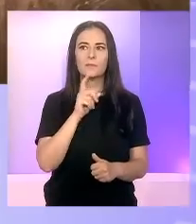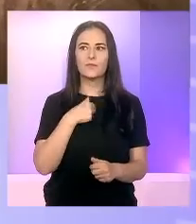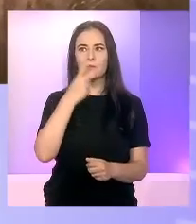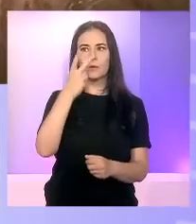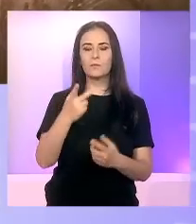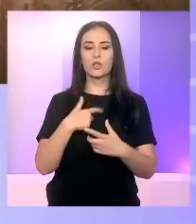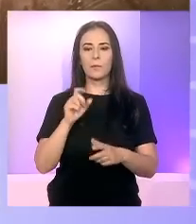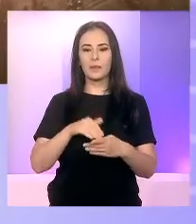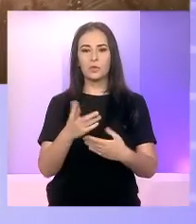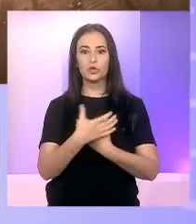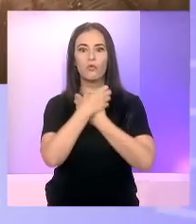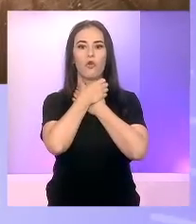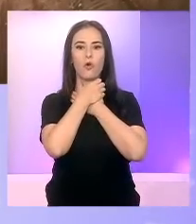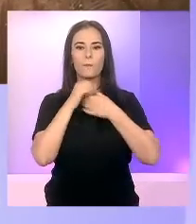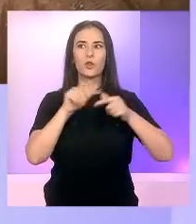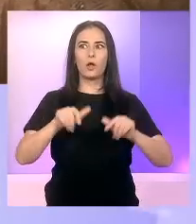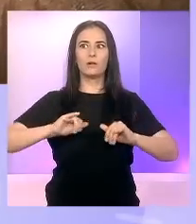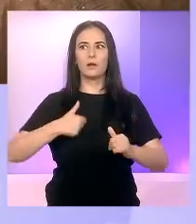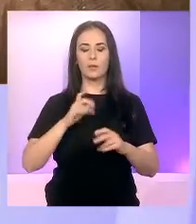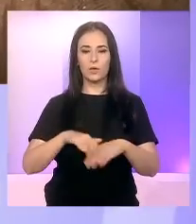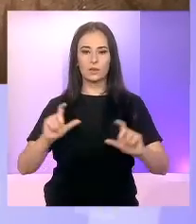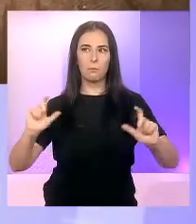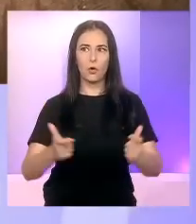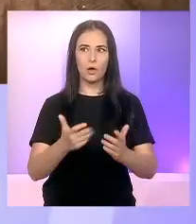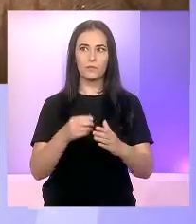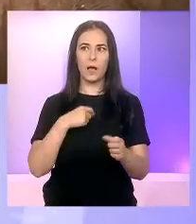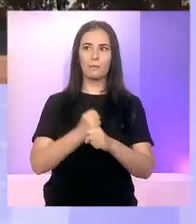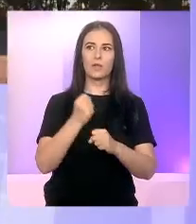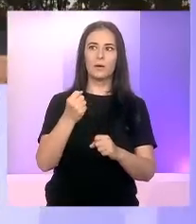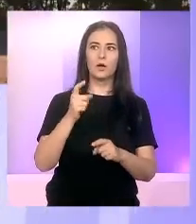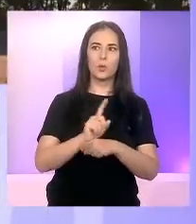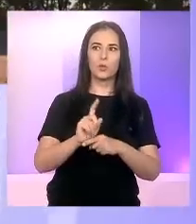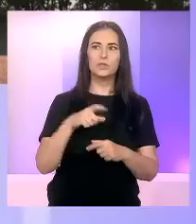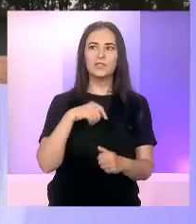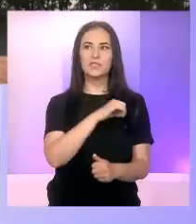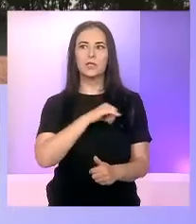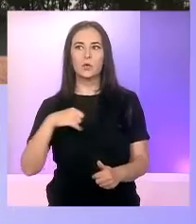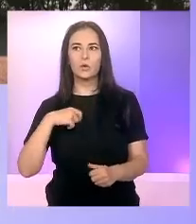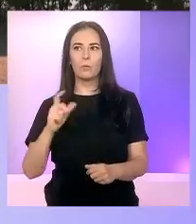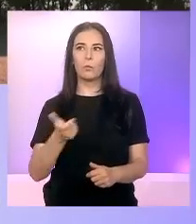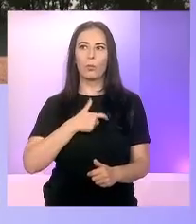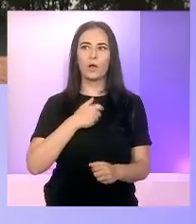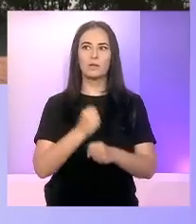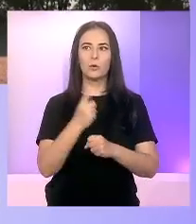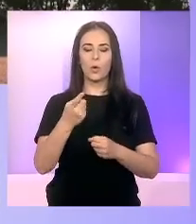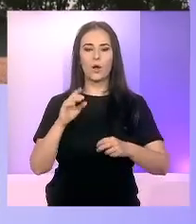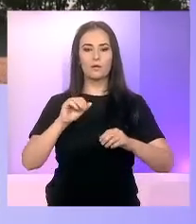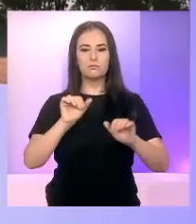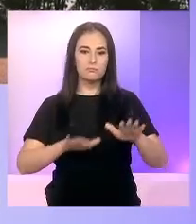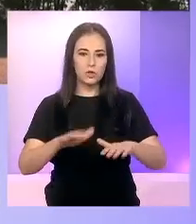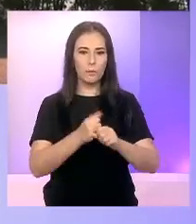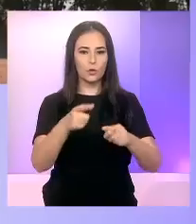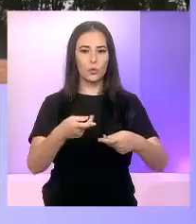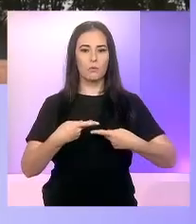să sufocăm și să paralizăm și eventual să blocăm acest activ care este singurul care poate gestiona mărfuri în